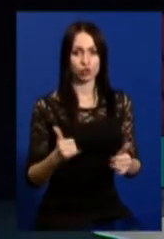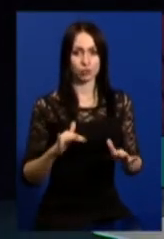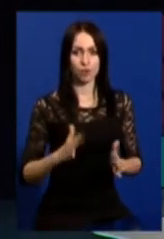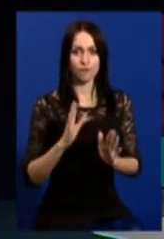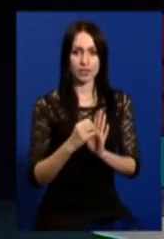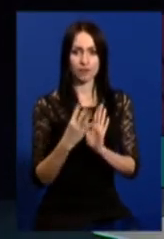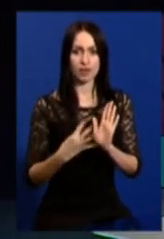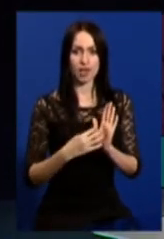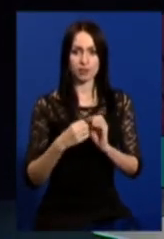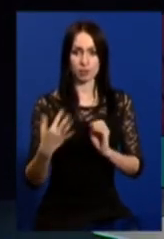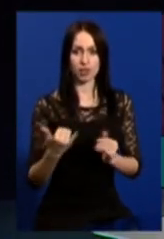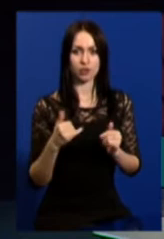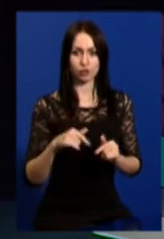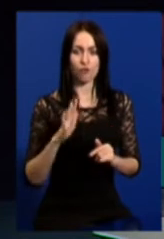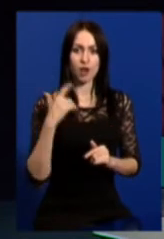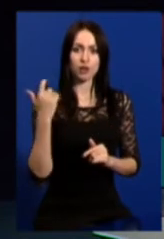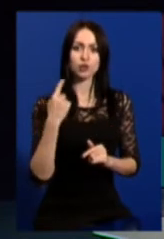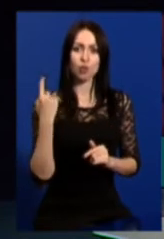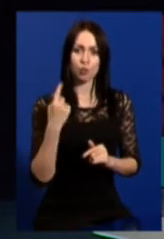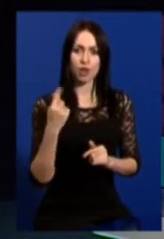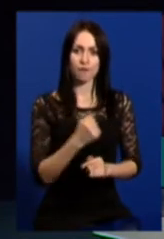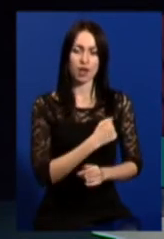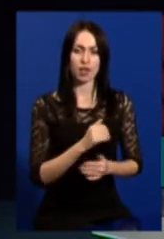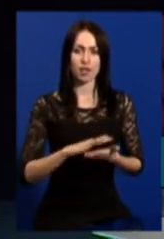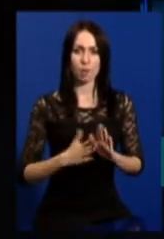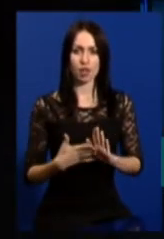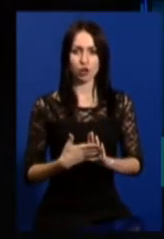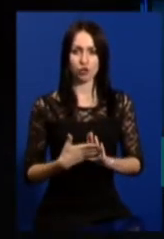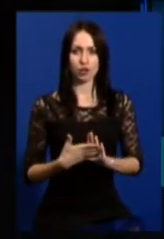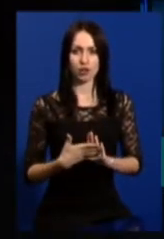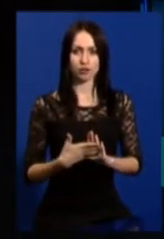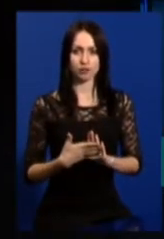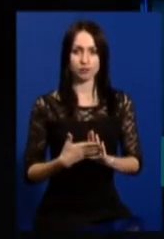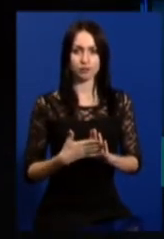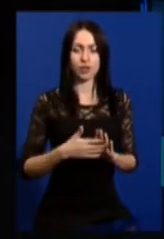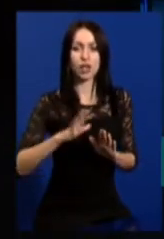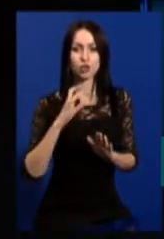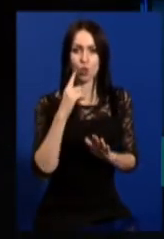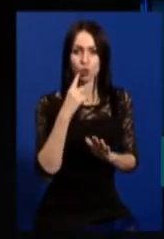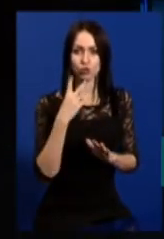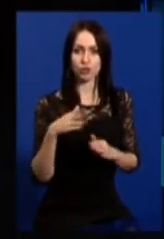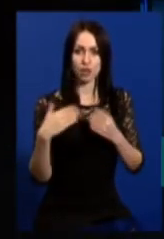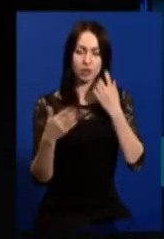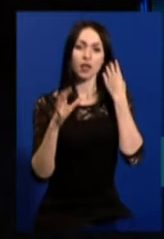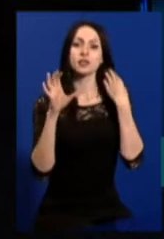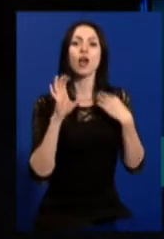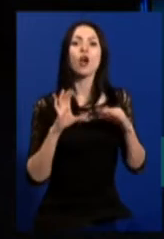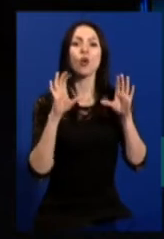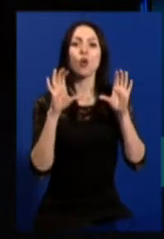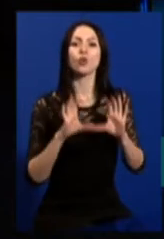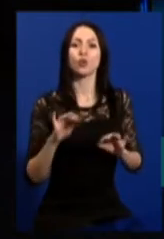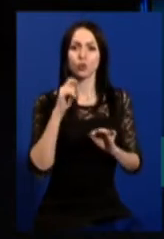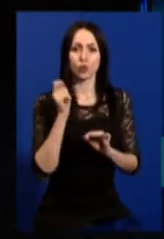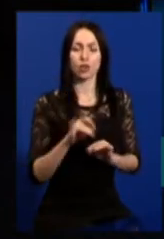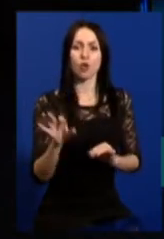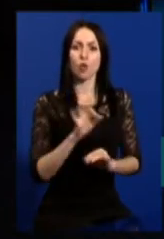19.15, у Харківській області воєнний стан? З точки зору закону України про